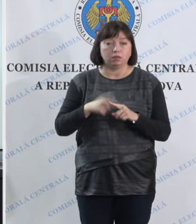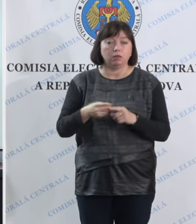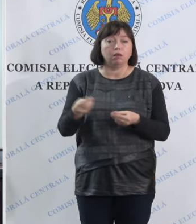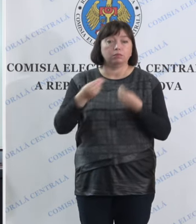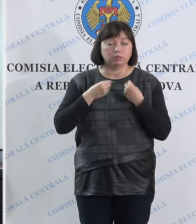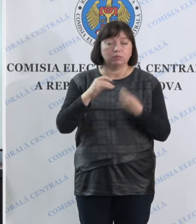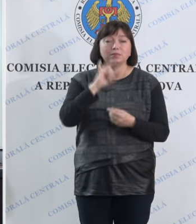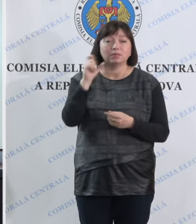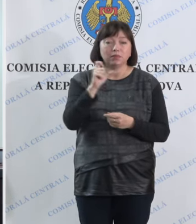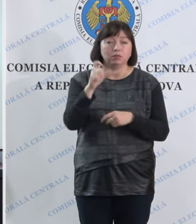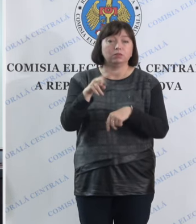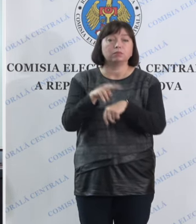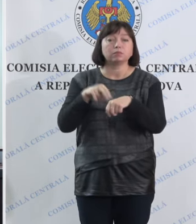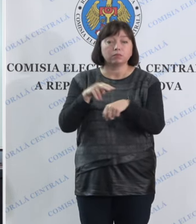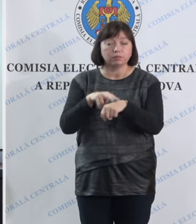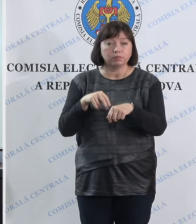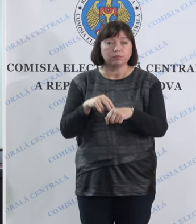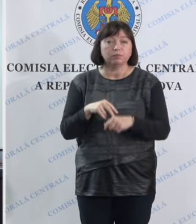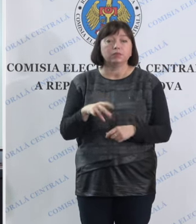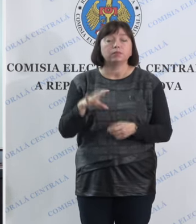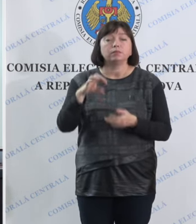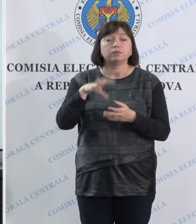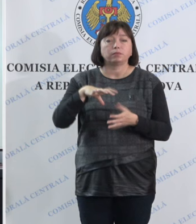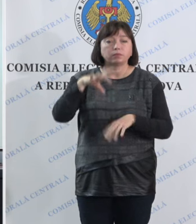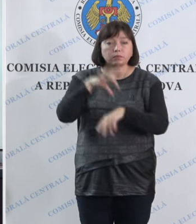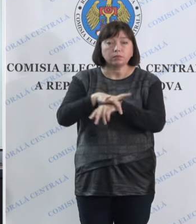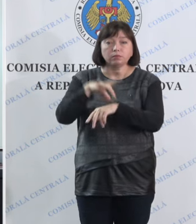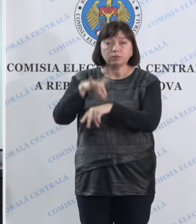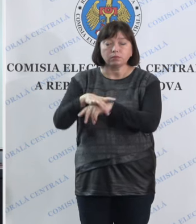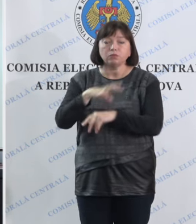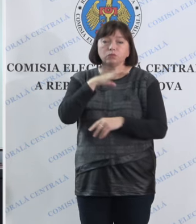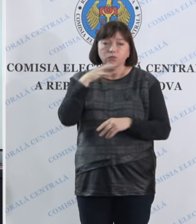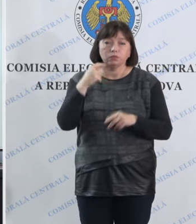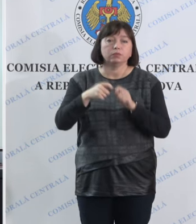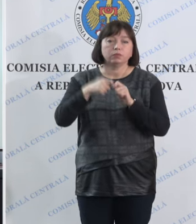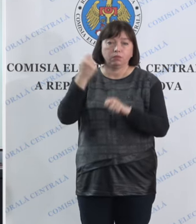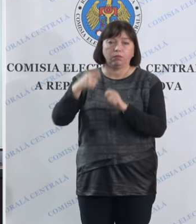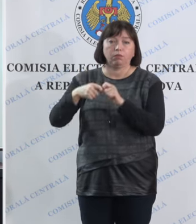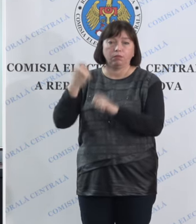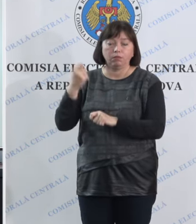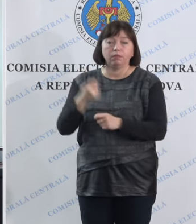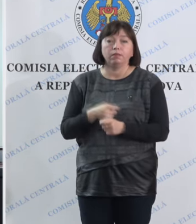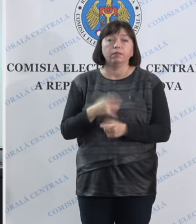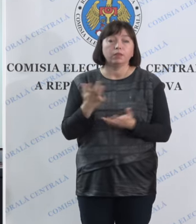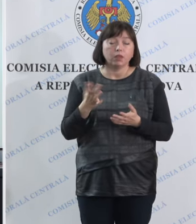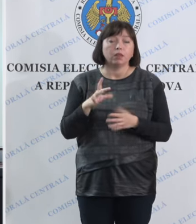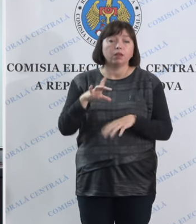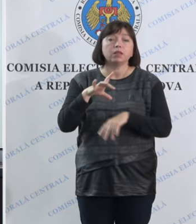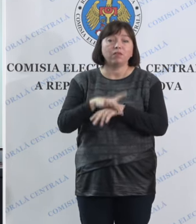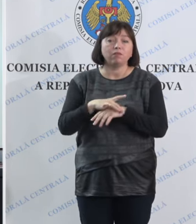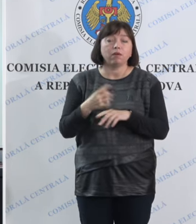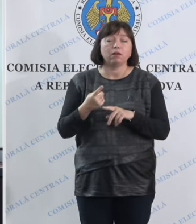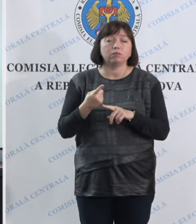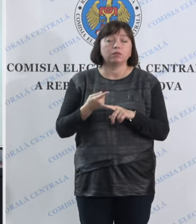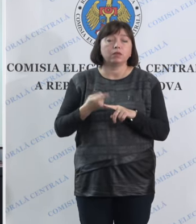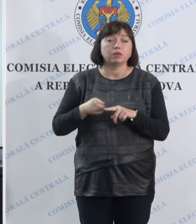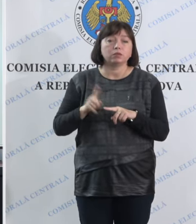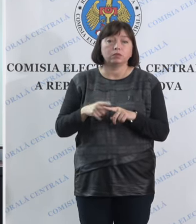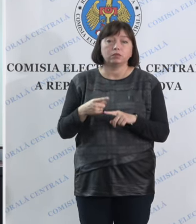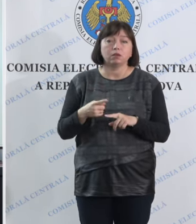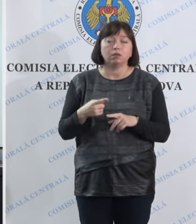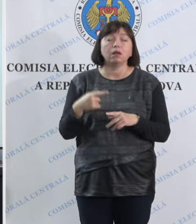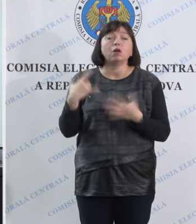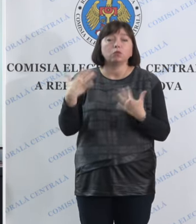către Inspectoratul General de Poliție, se constată mai multe încălcări, dar, de fapt, sunt cele pe care